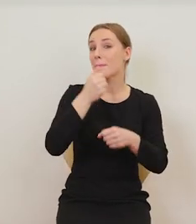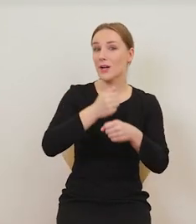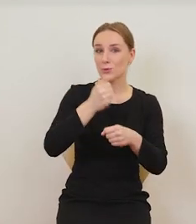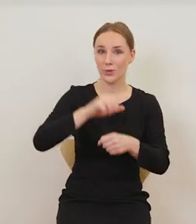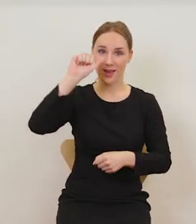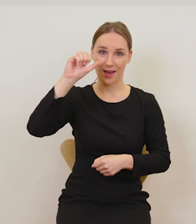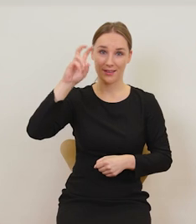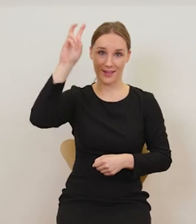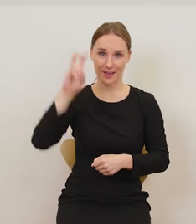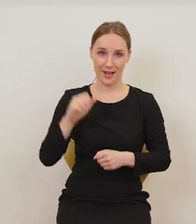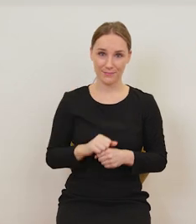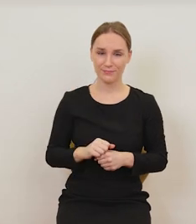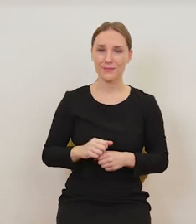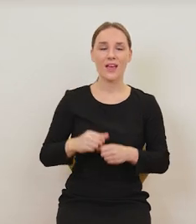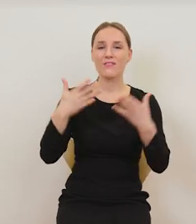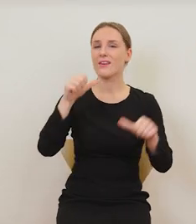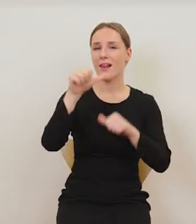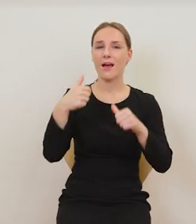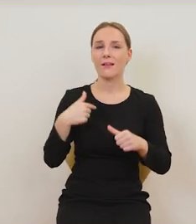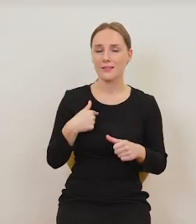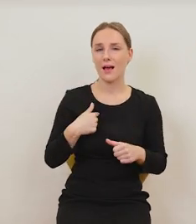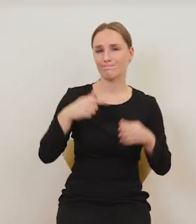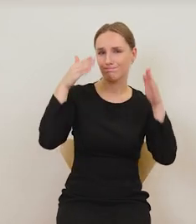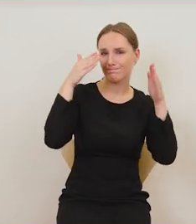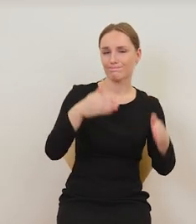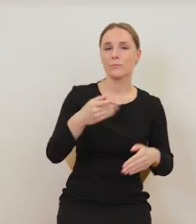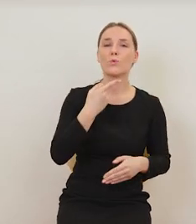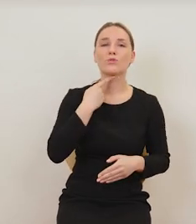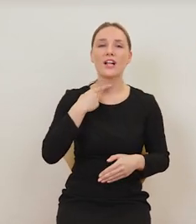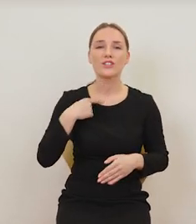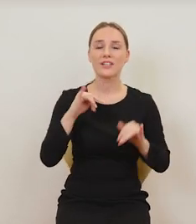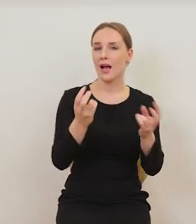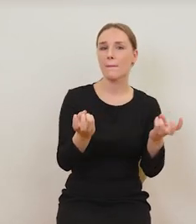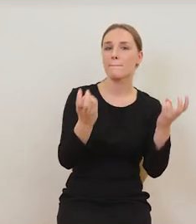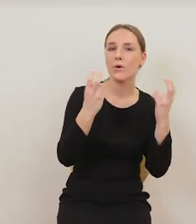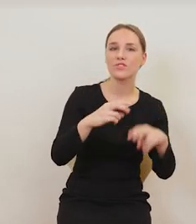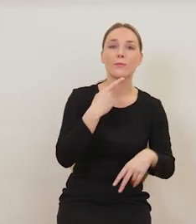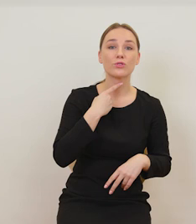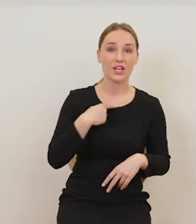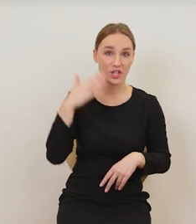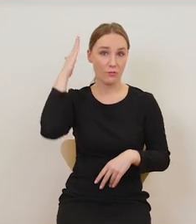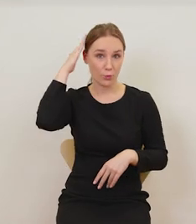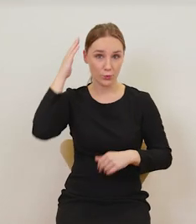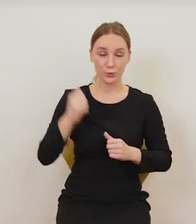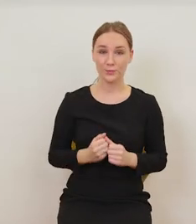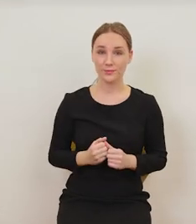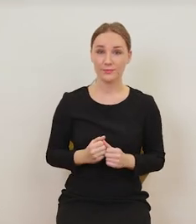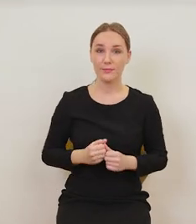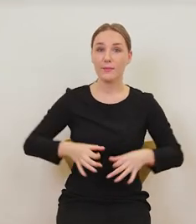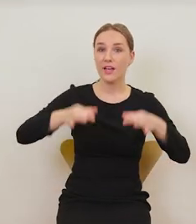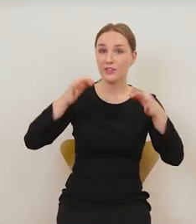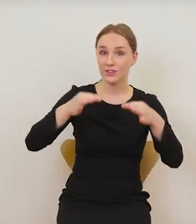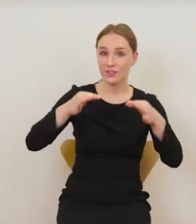problematyką uzależnień, badania uzależnień, mechanizmów tych uzależnień w mózgu, a dzisiejszy